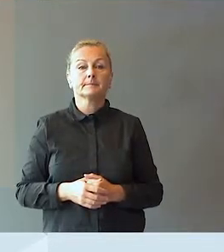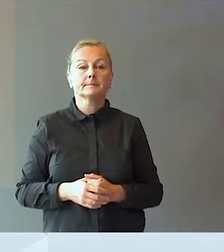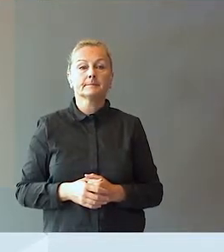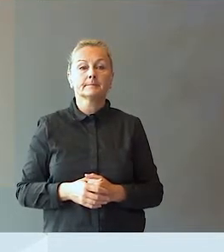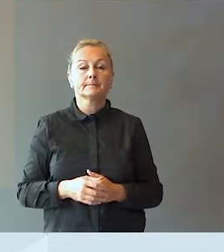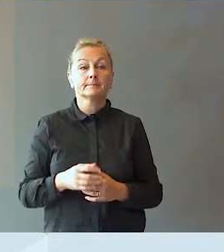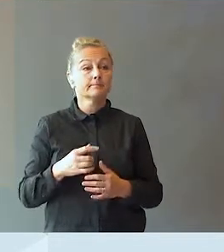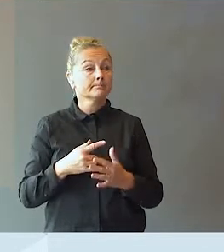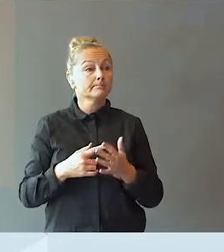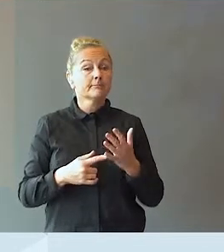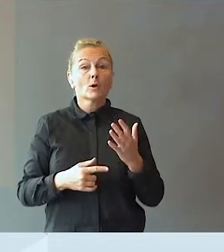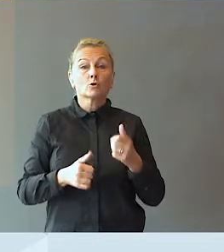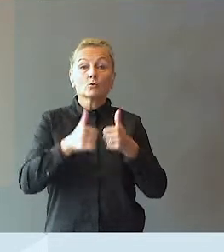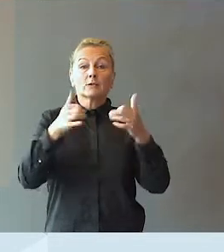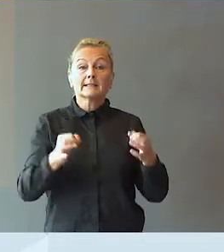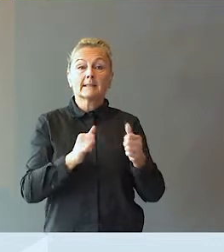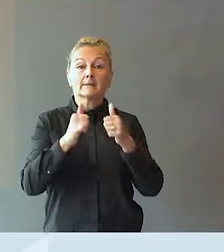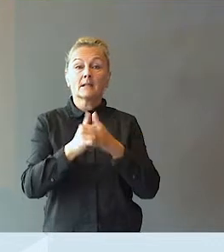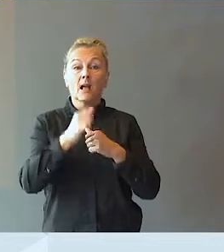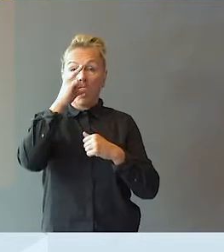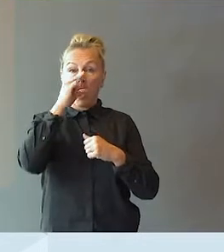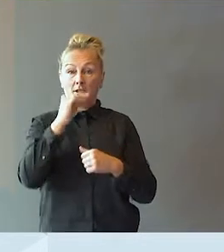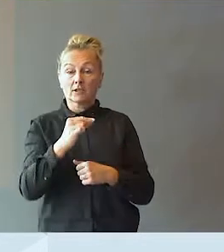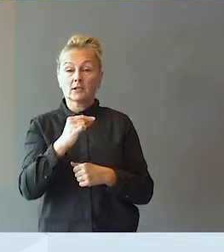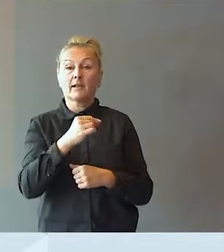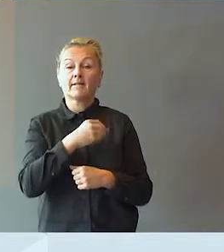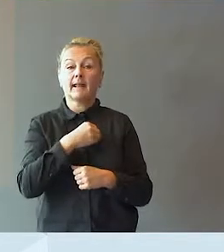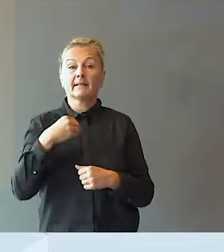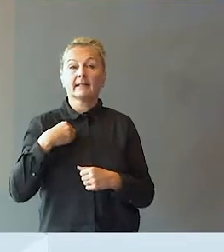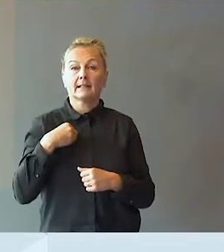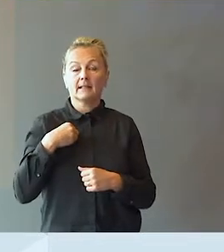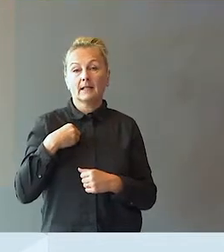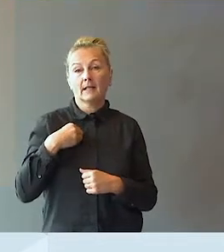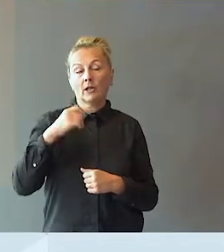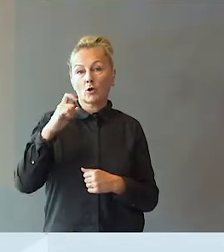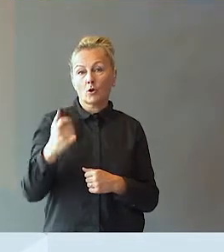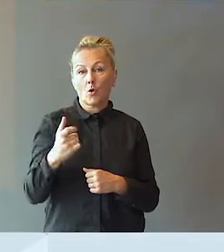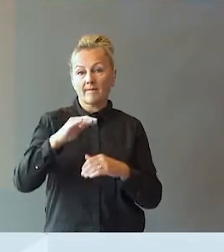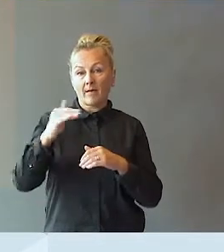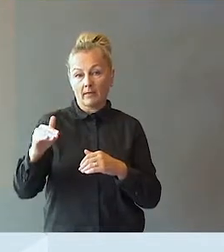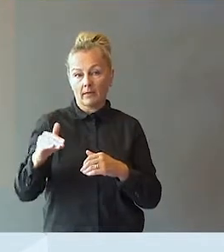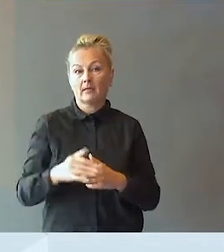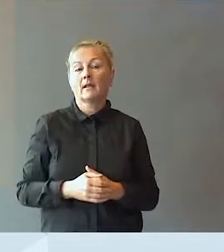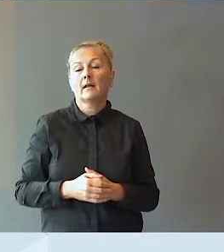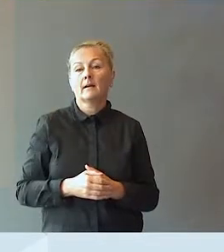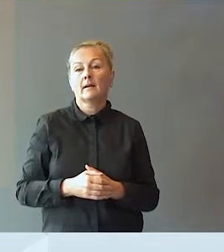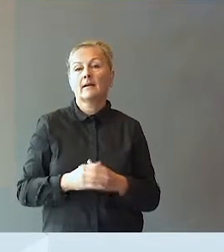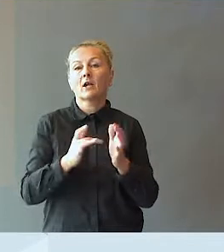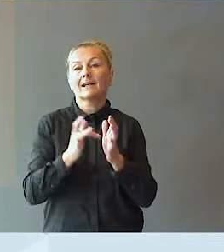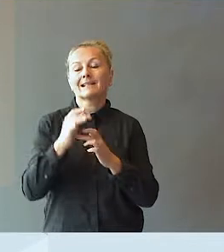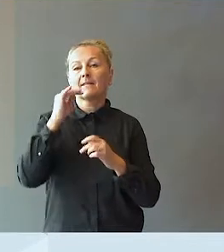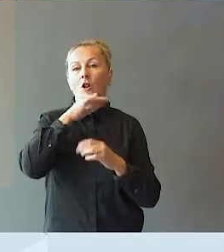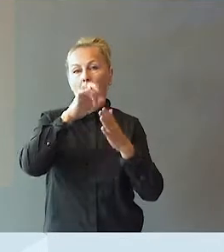Og så Stortingsrepresentant Hans Fredrik Grøvan, fra Kristelig Folkeparti.